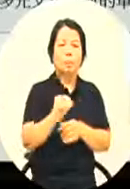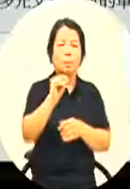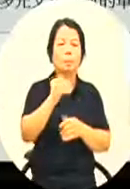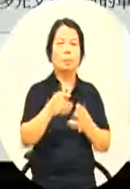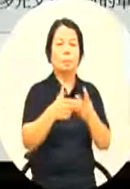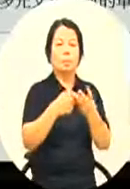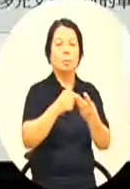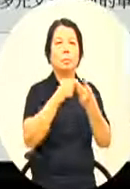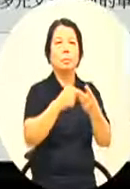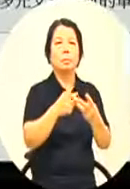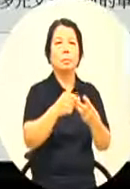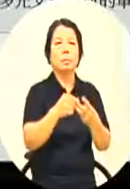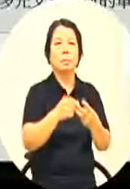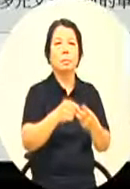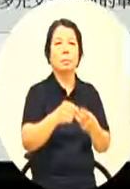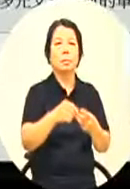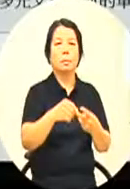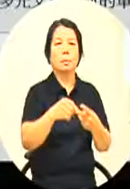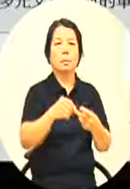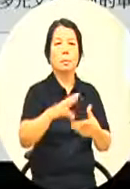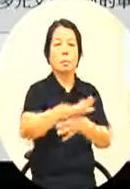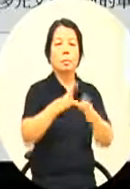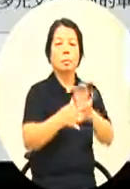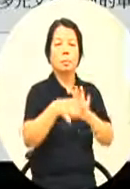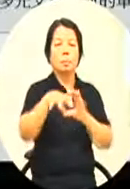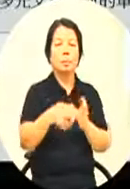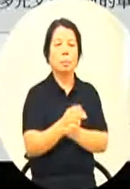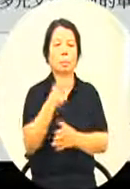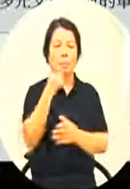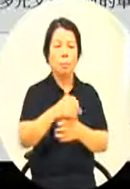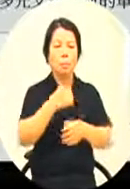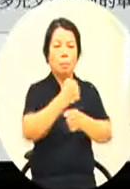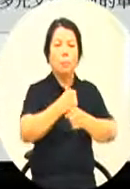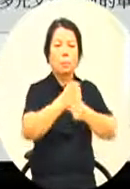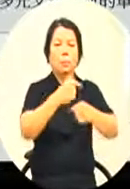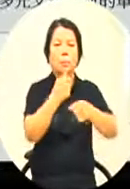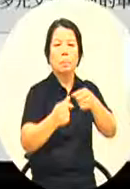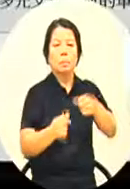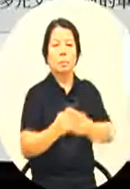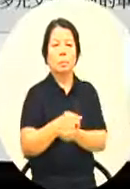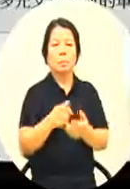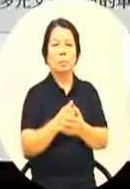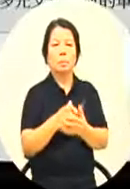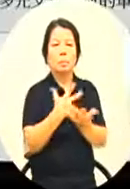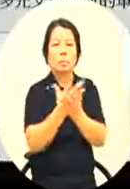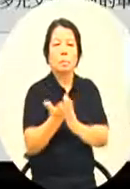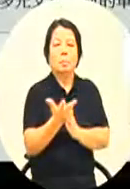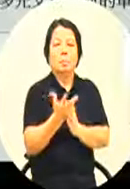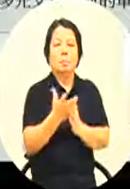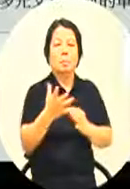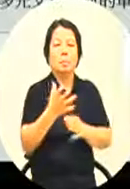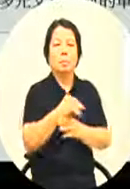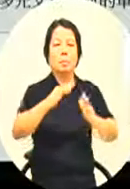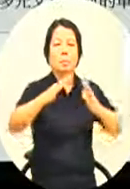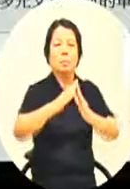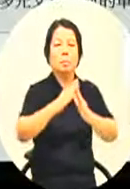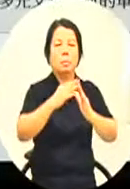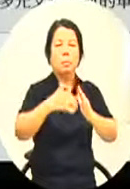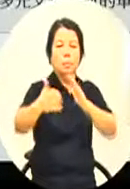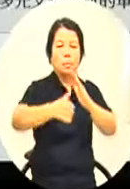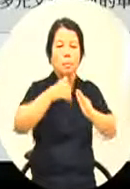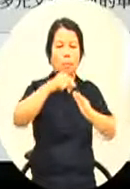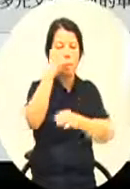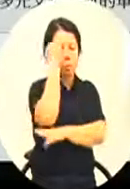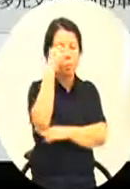个呢文化局又做了一个博厄的艺术家的驻村计划然后一百万他